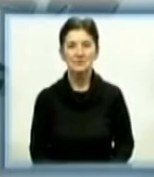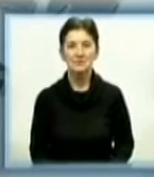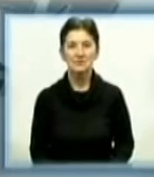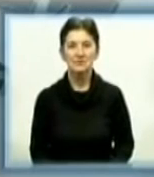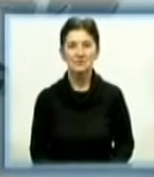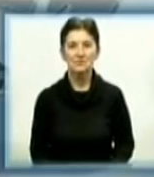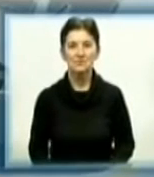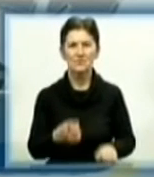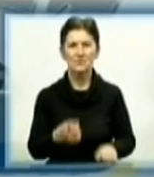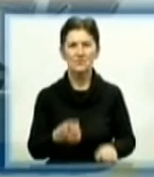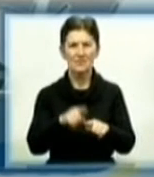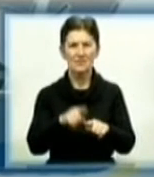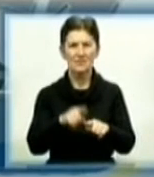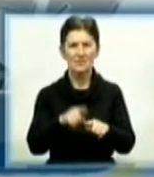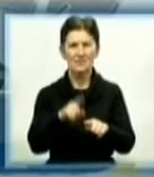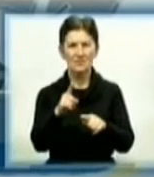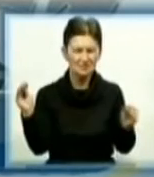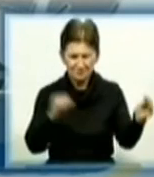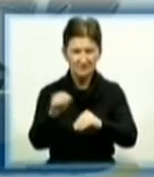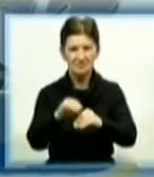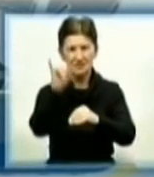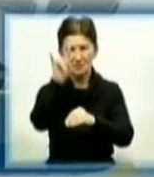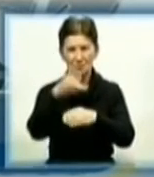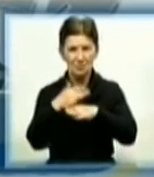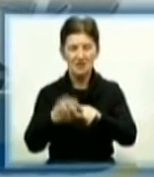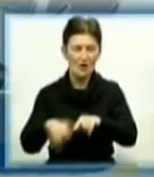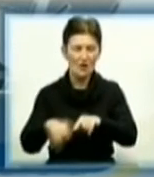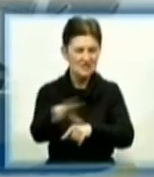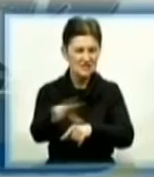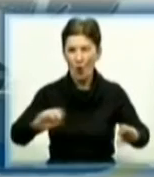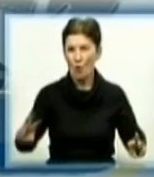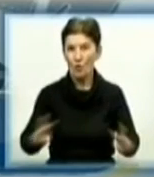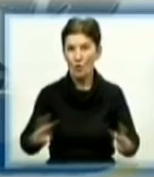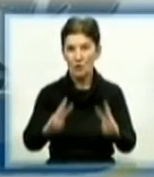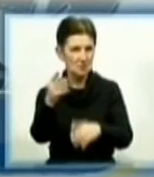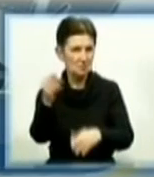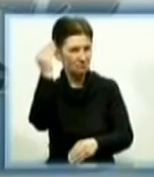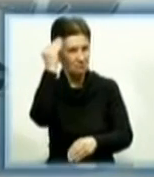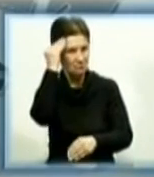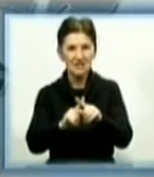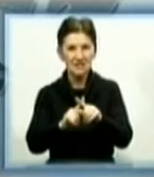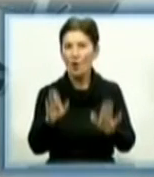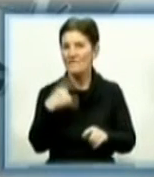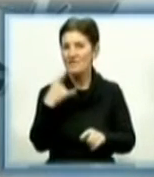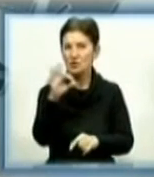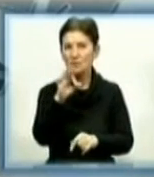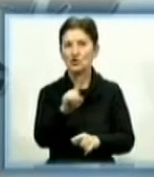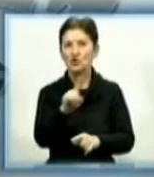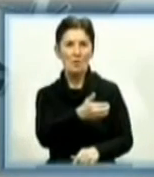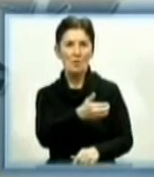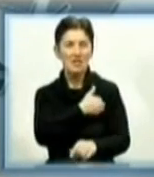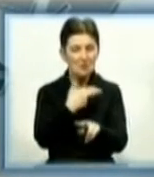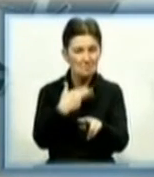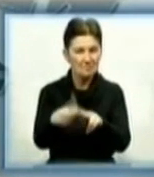Висверти на отвір, залити якусь суміш і все це горить. На мій погляд, це говорить тільки про те, що намагалися